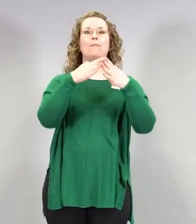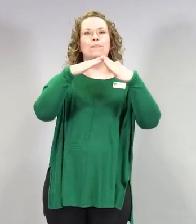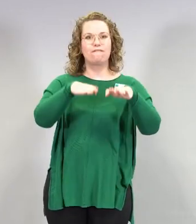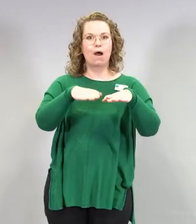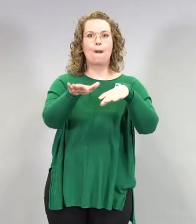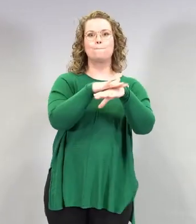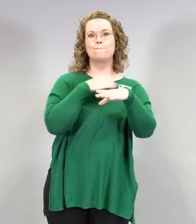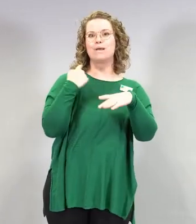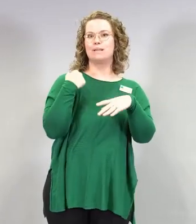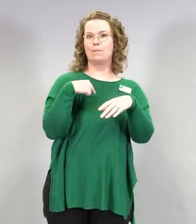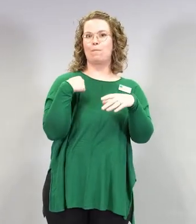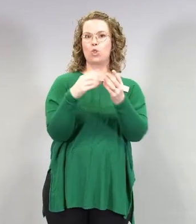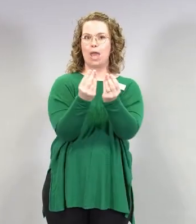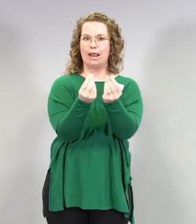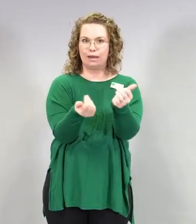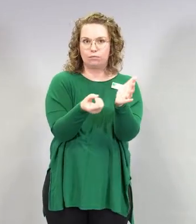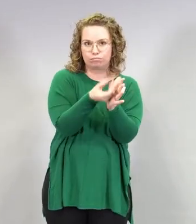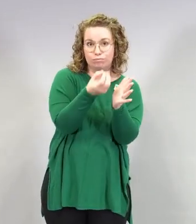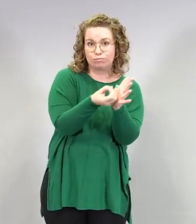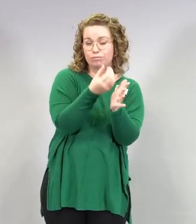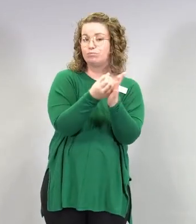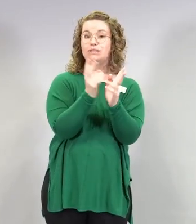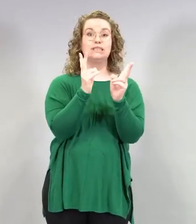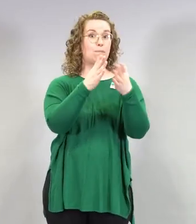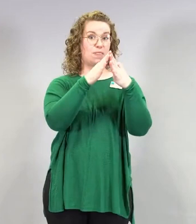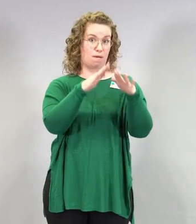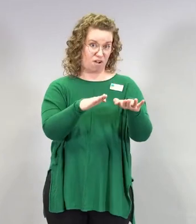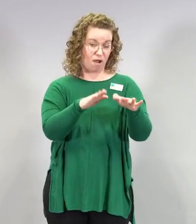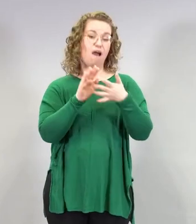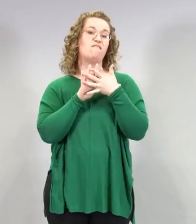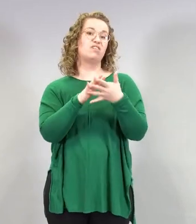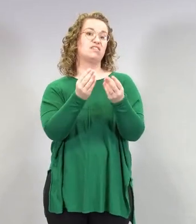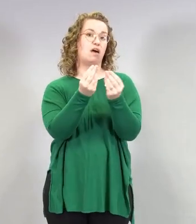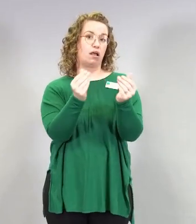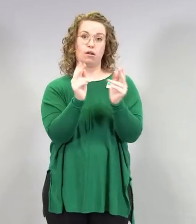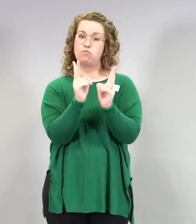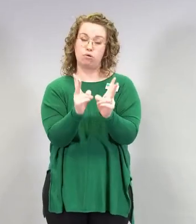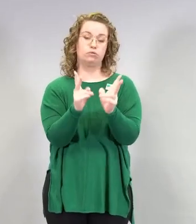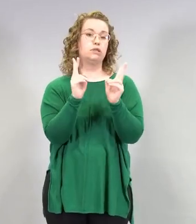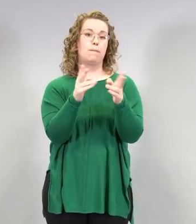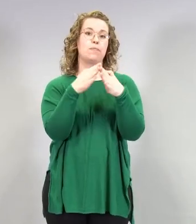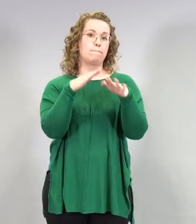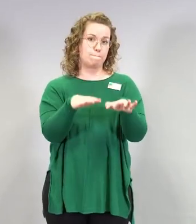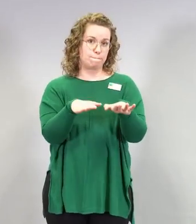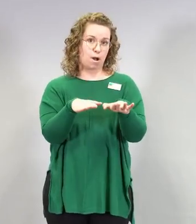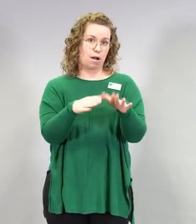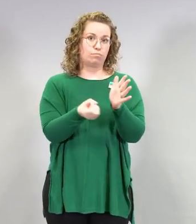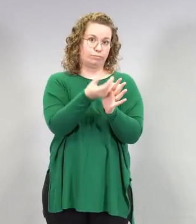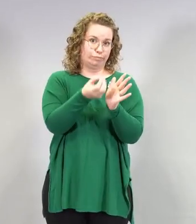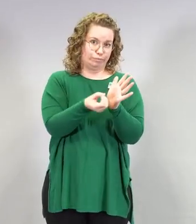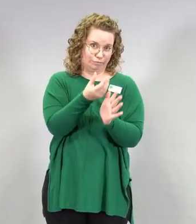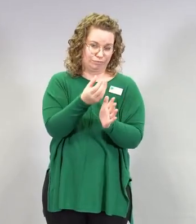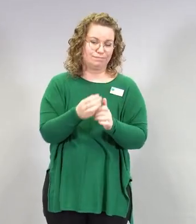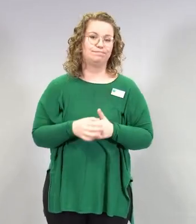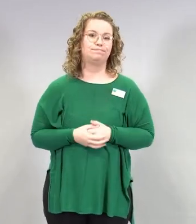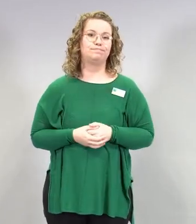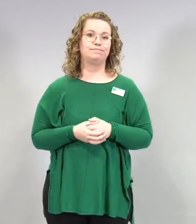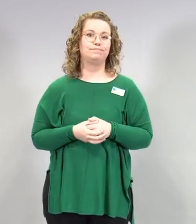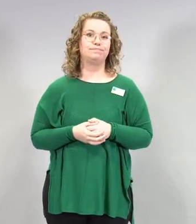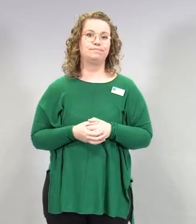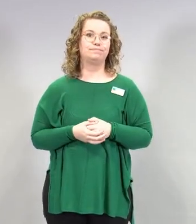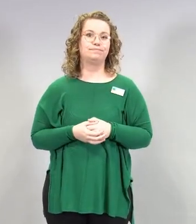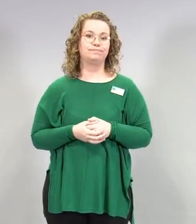elimistö muodostaa niitä vasta-aineita ja sitten näitä immuunisoluja. Eli tältä pohjalta me